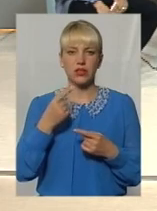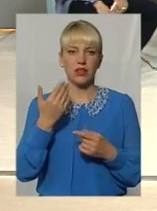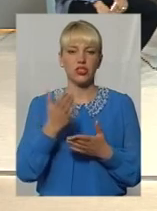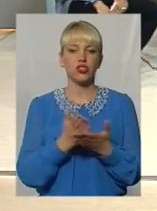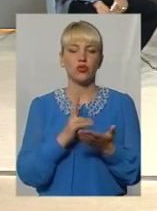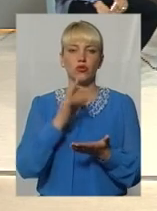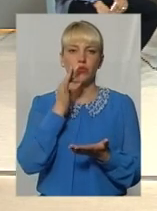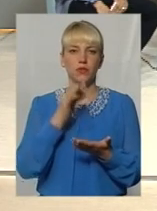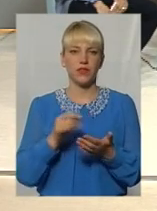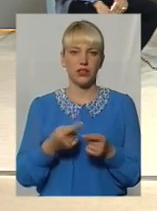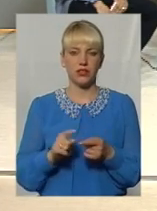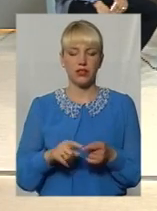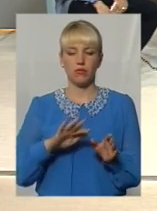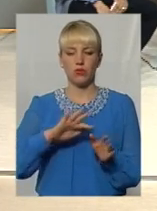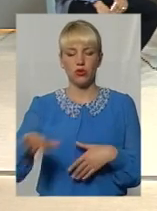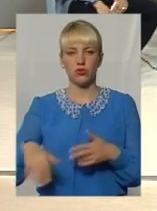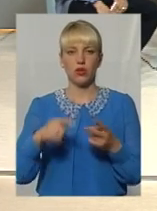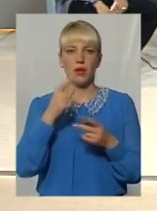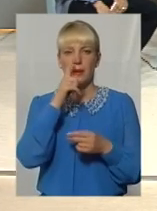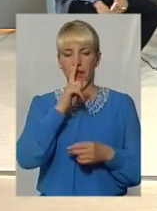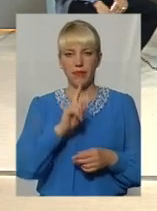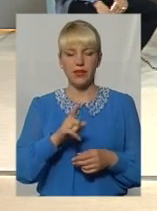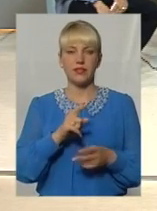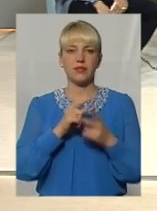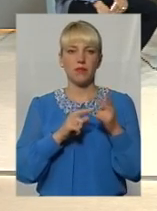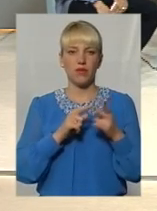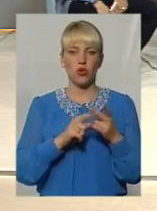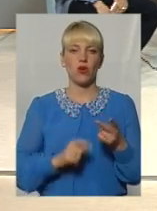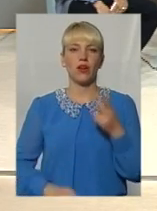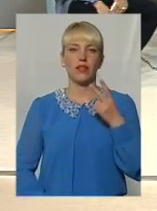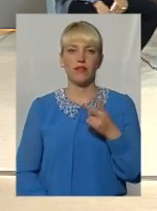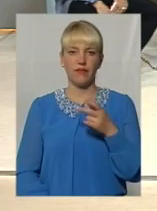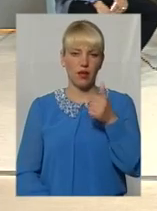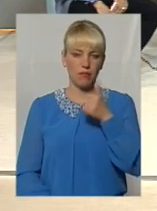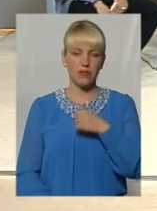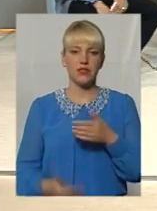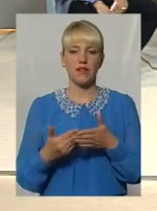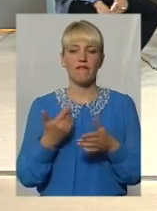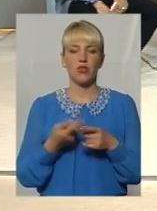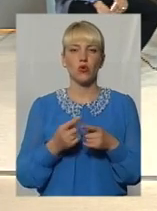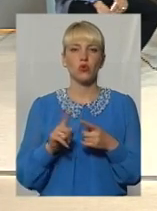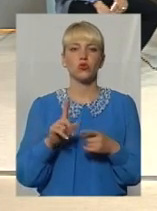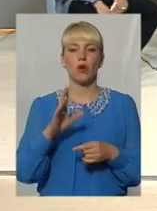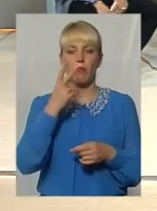Прийшов місяць-півтора-два від того, що ми бачили в сюжеті. В квітні місяці